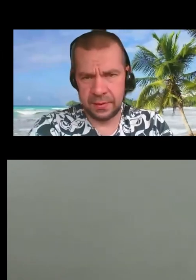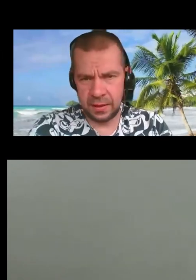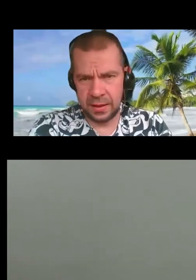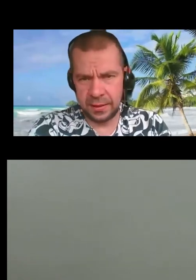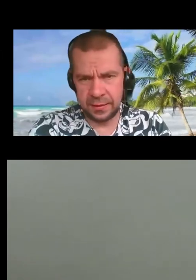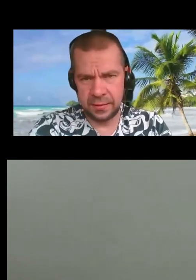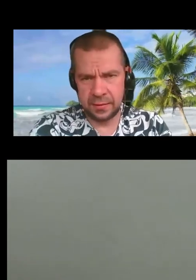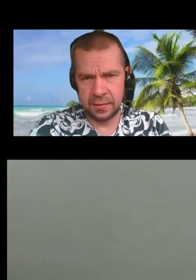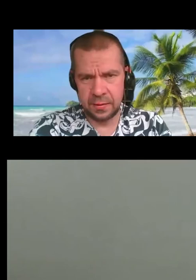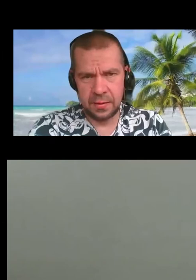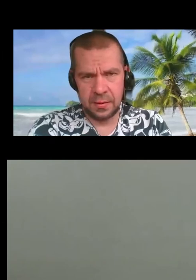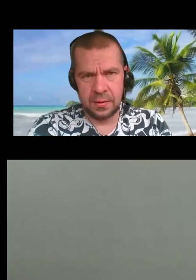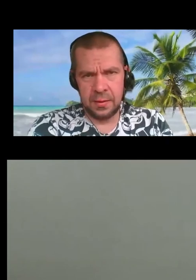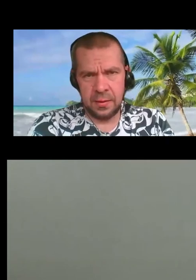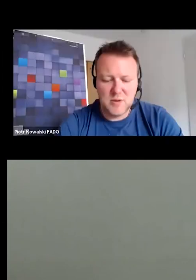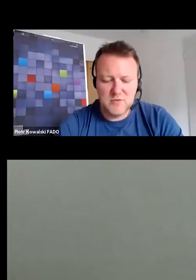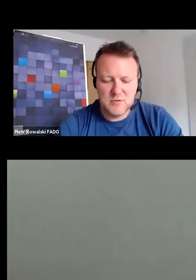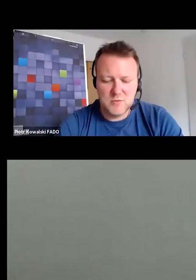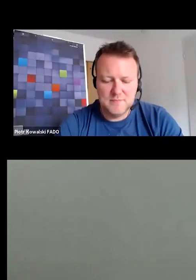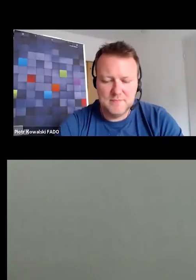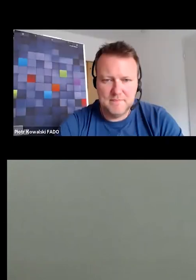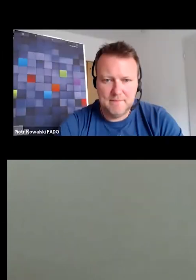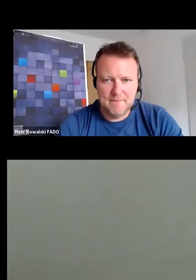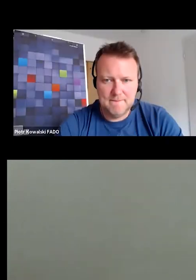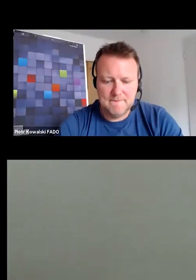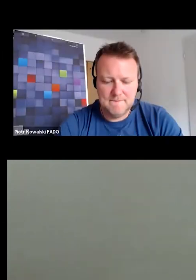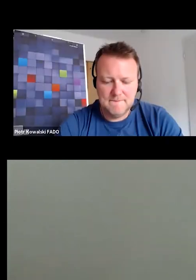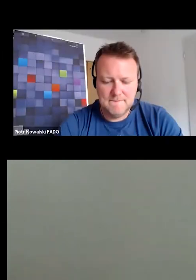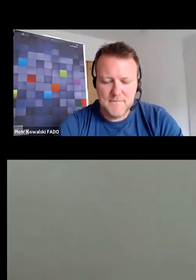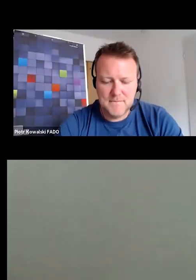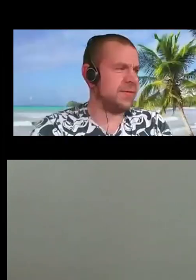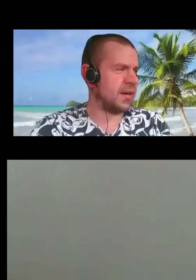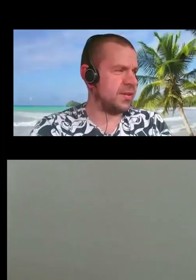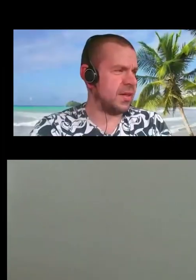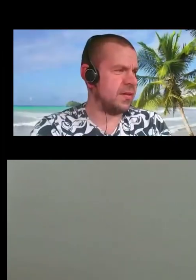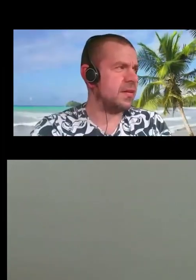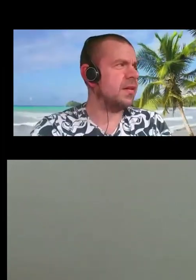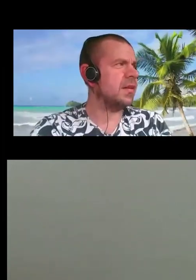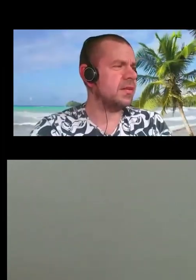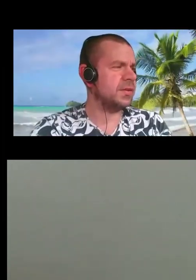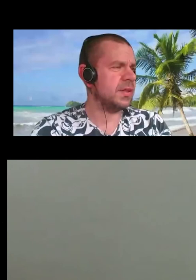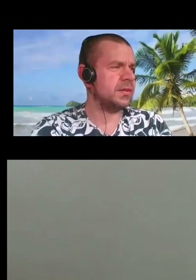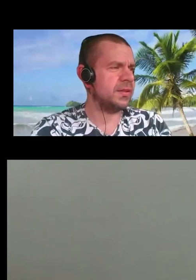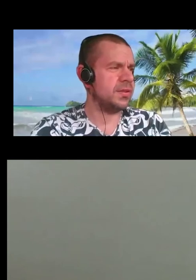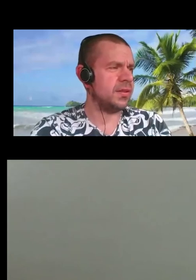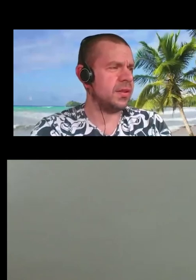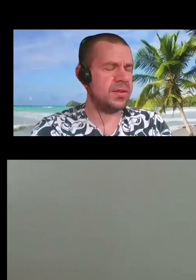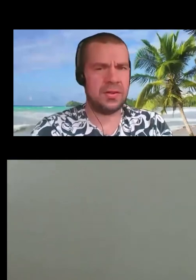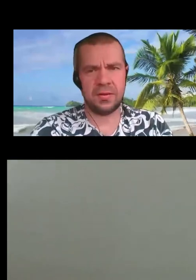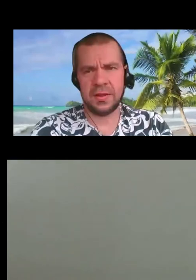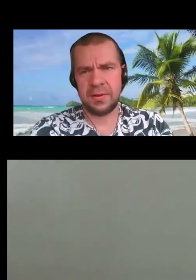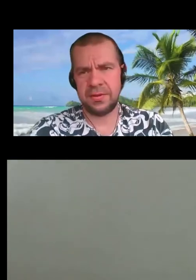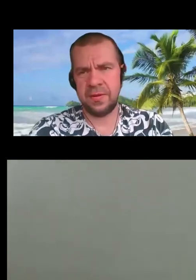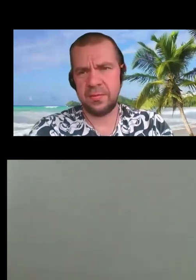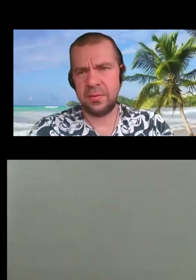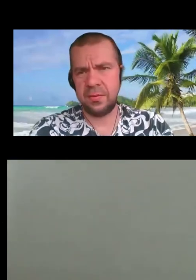Zaczynamy dalej. Jeszcze nie mamy filmu. Tak, wiem, wiem, bo jeszcze jestem w trakcie rozwiązań technicznych. Jeszcze